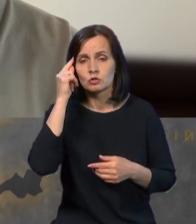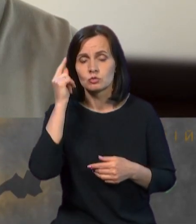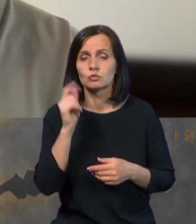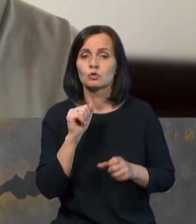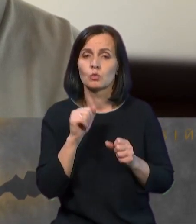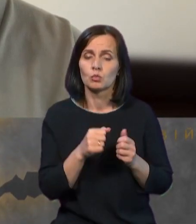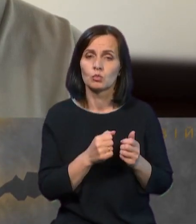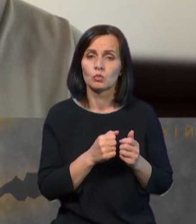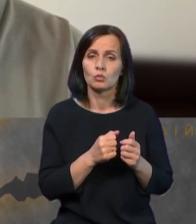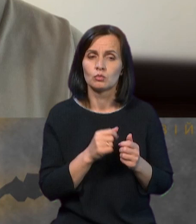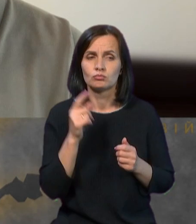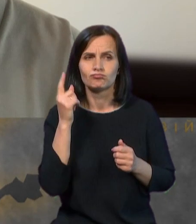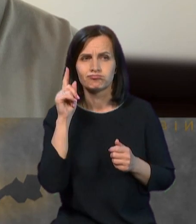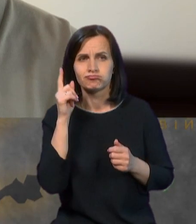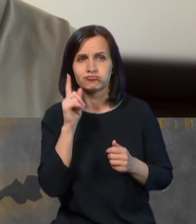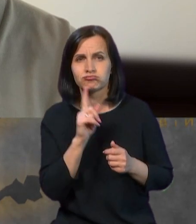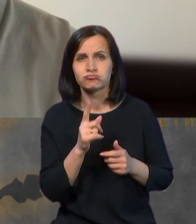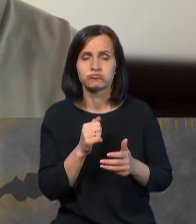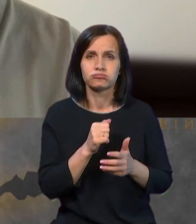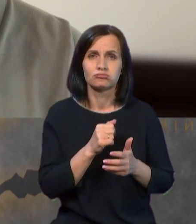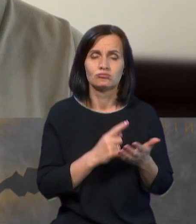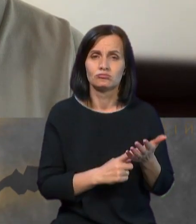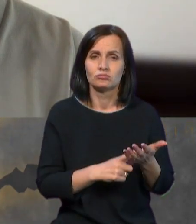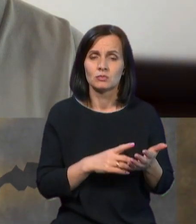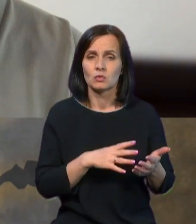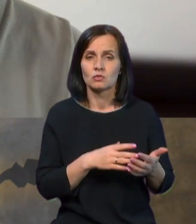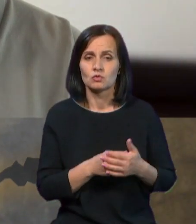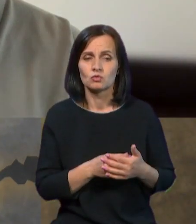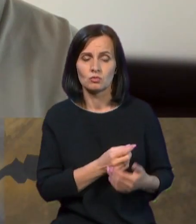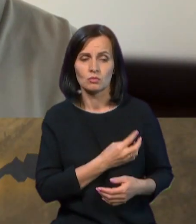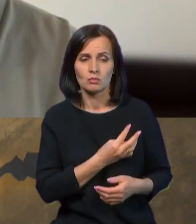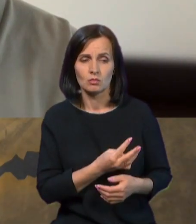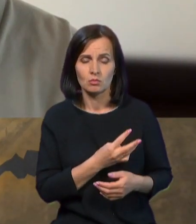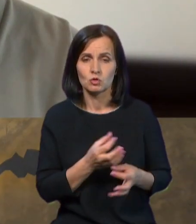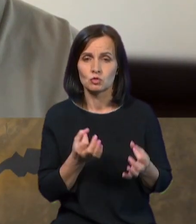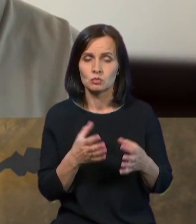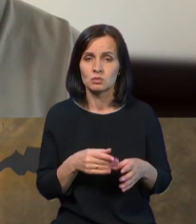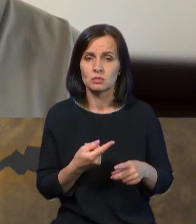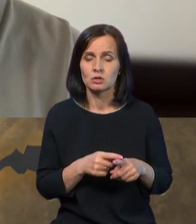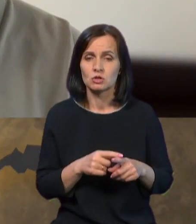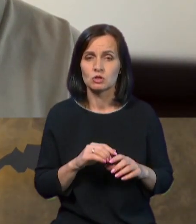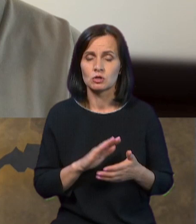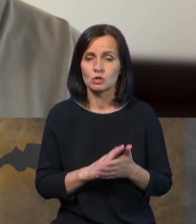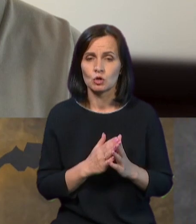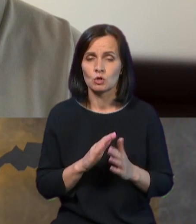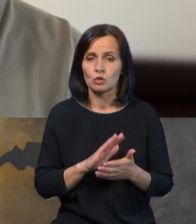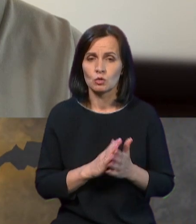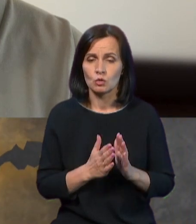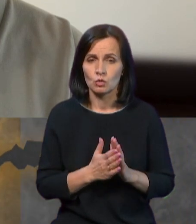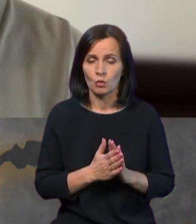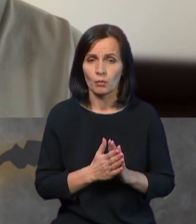свої якісь, можливо, бажання, аби якось там спростити ці умови договору. І якою може бути позиція